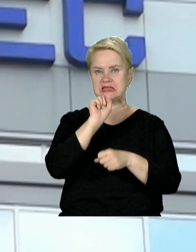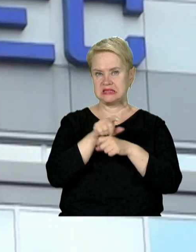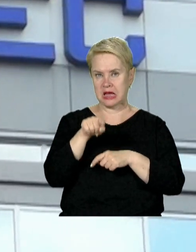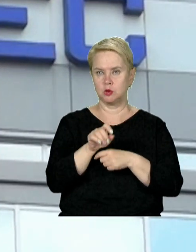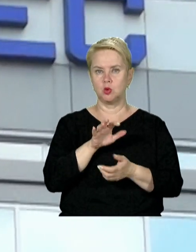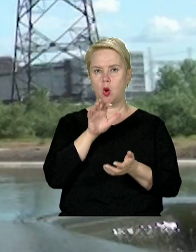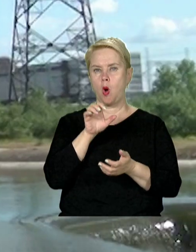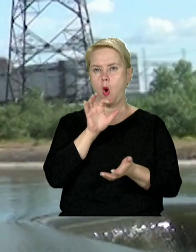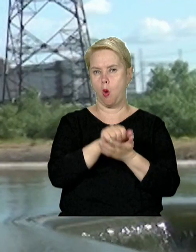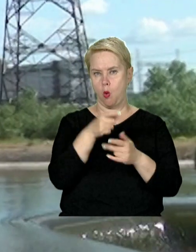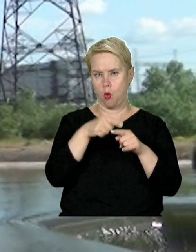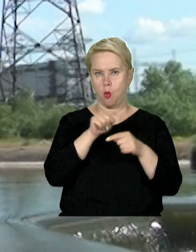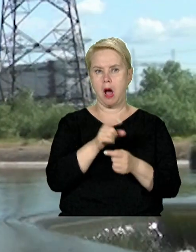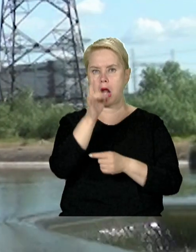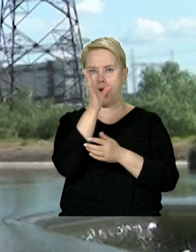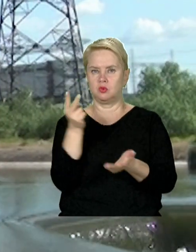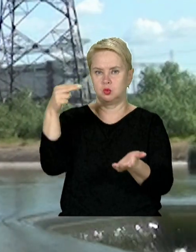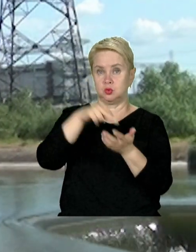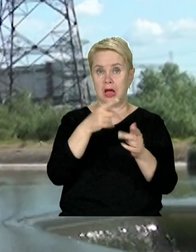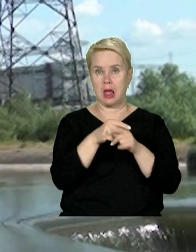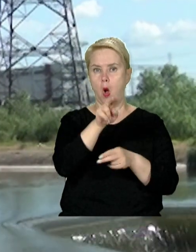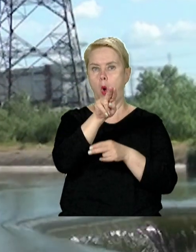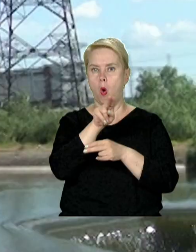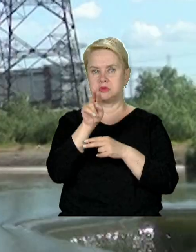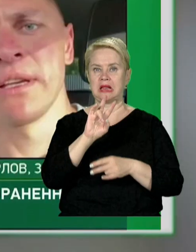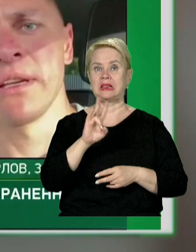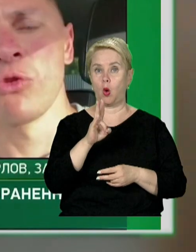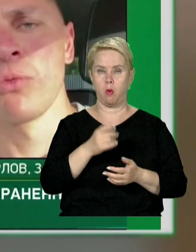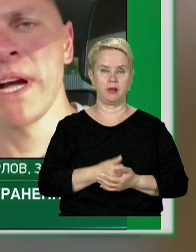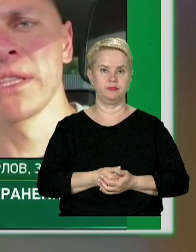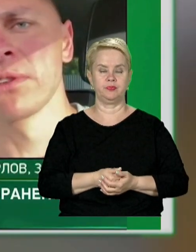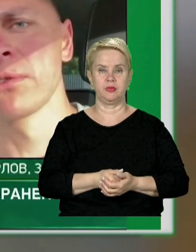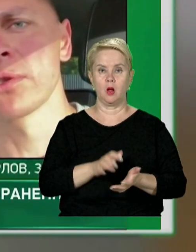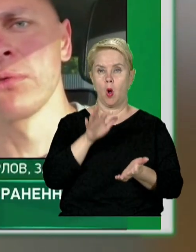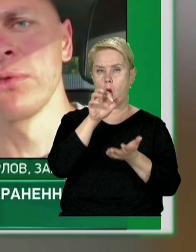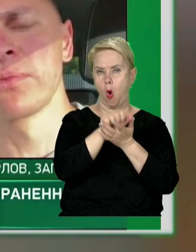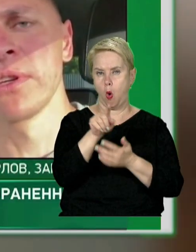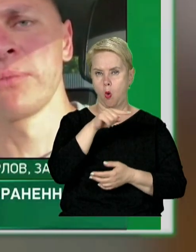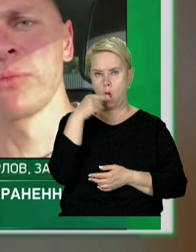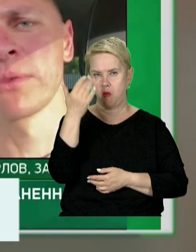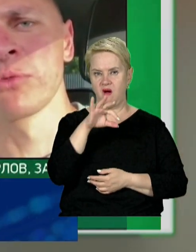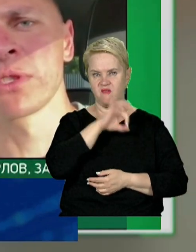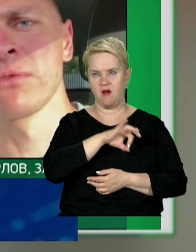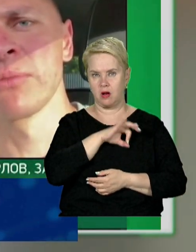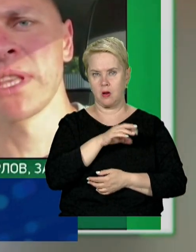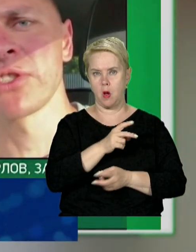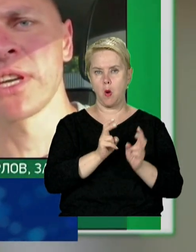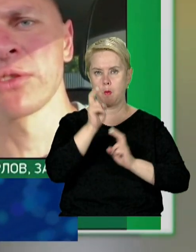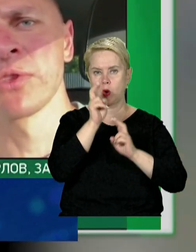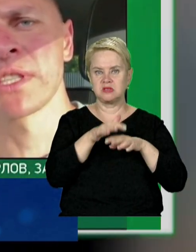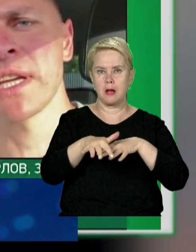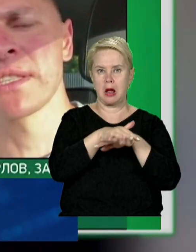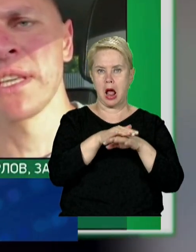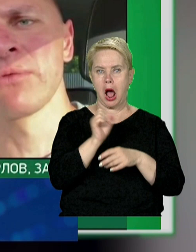окупанти встановили ракетні комплекси, з яких обстрілюють Нікополь. Окупанти використовують промисловий